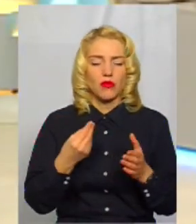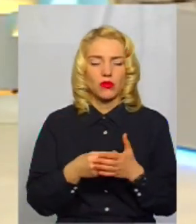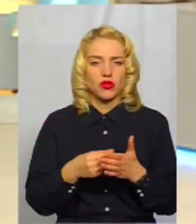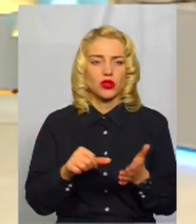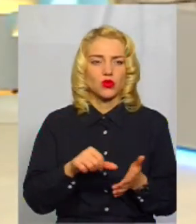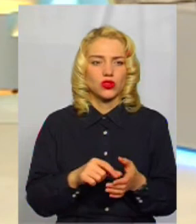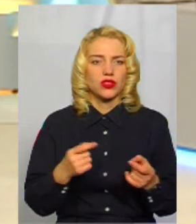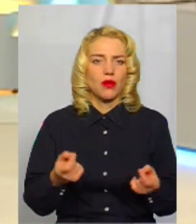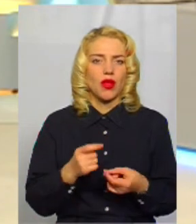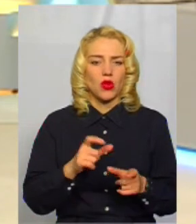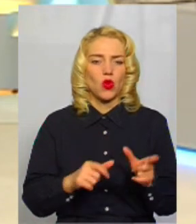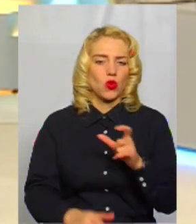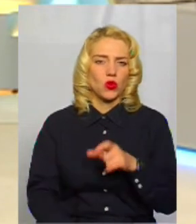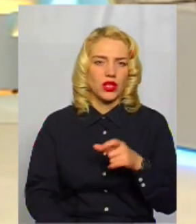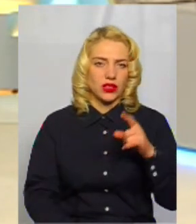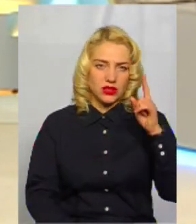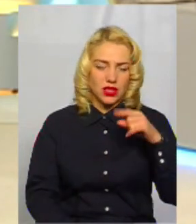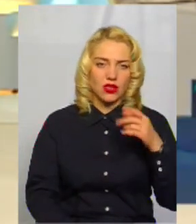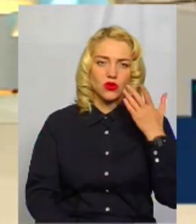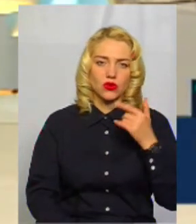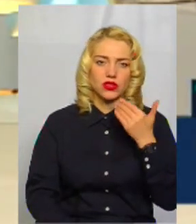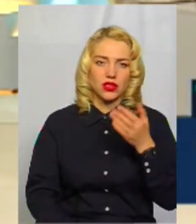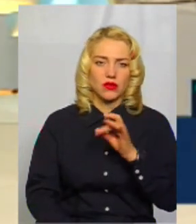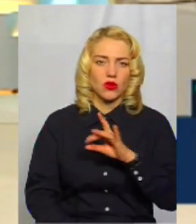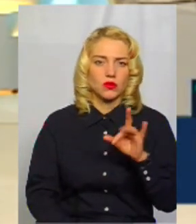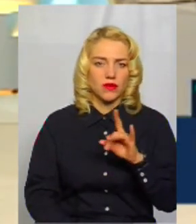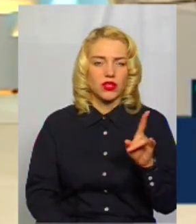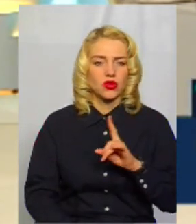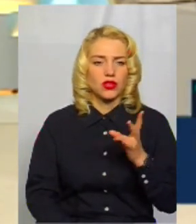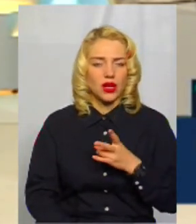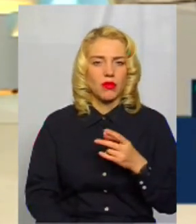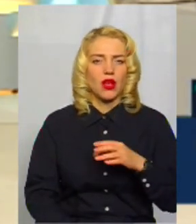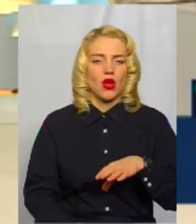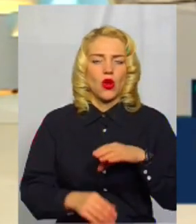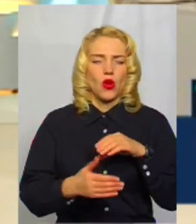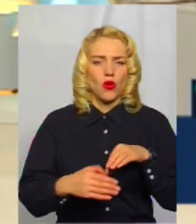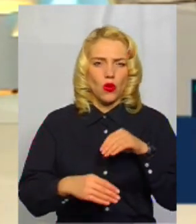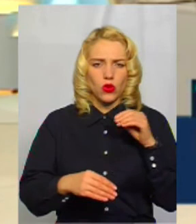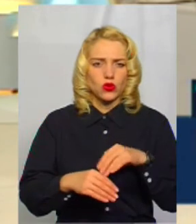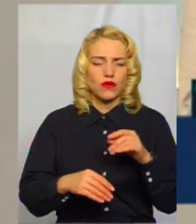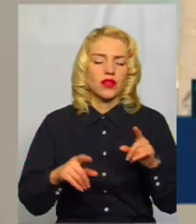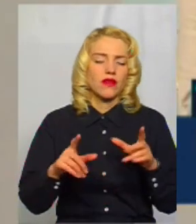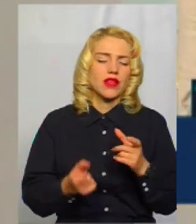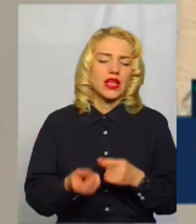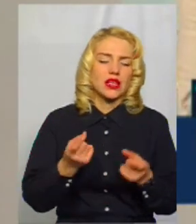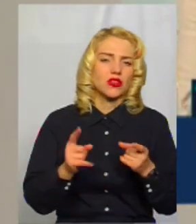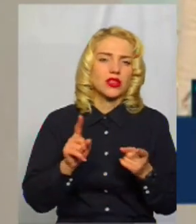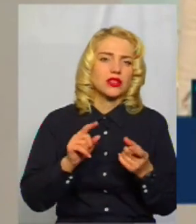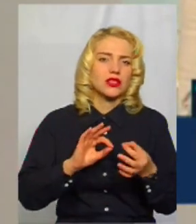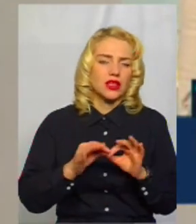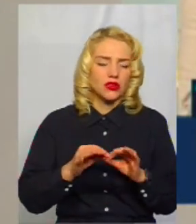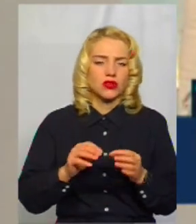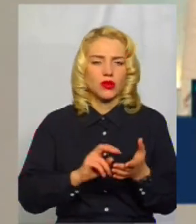мало людей знають, і коли ти їм розповідаєш про те, що потрібно голосувати, і виникають якісь складності, побоювання,